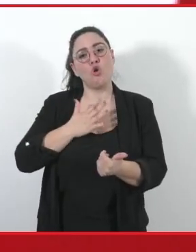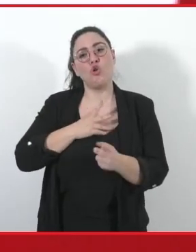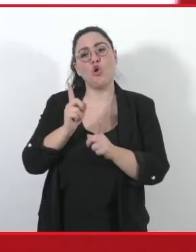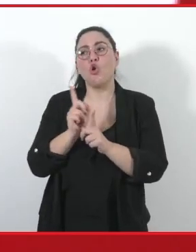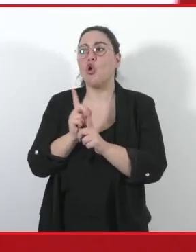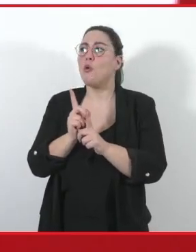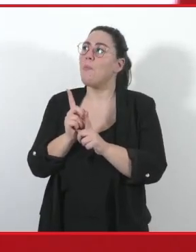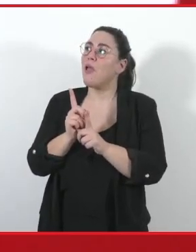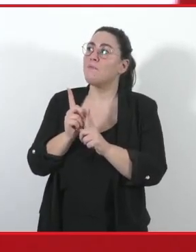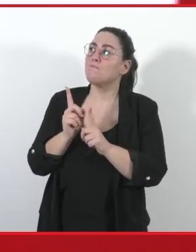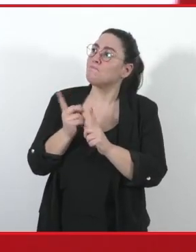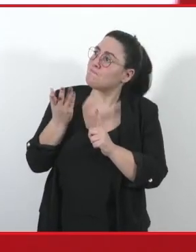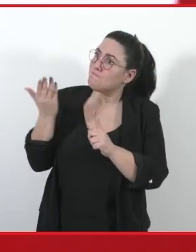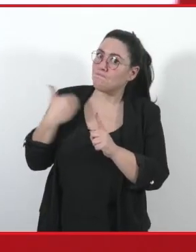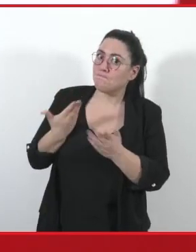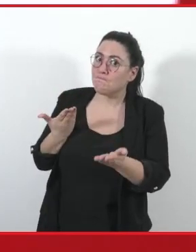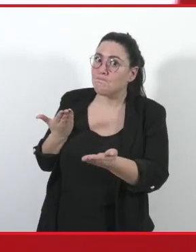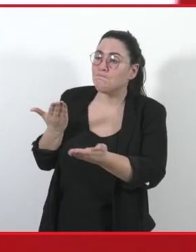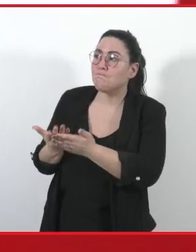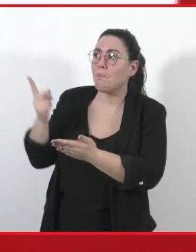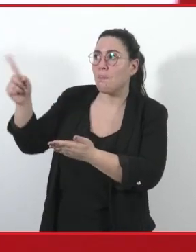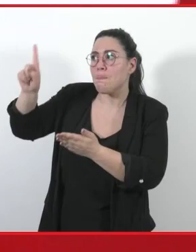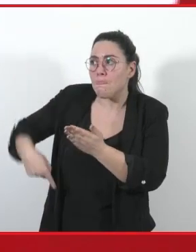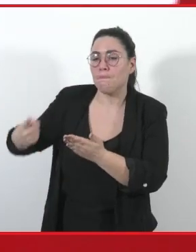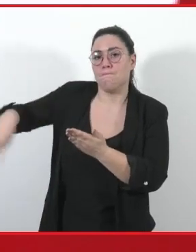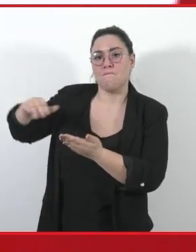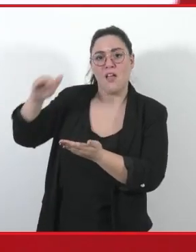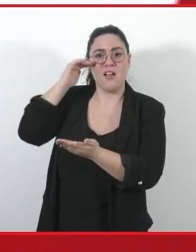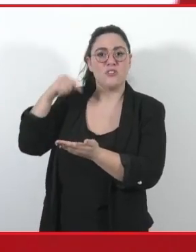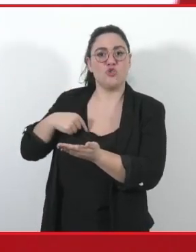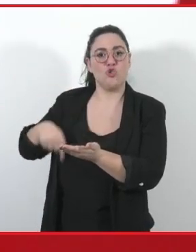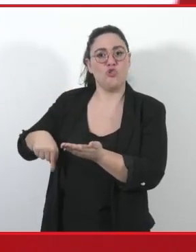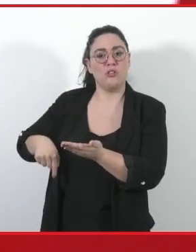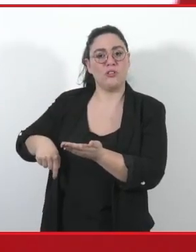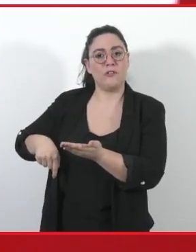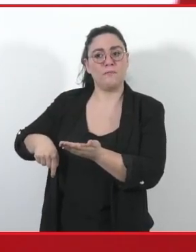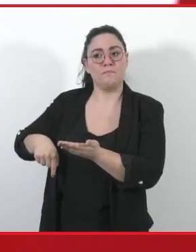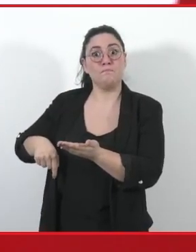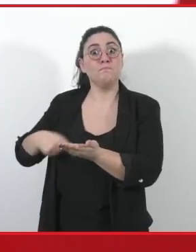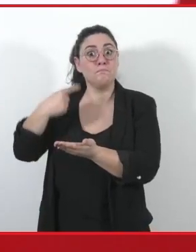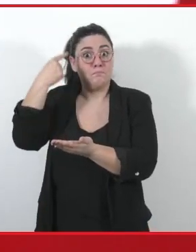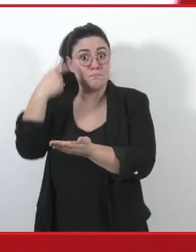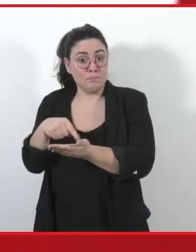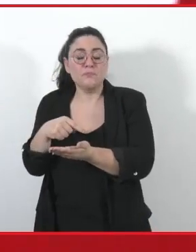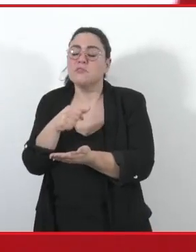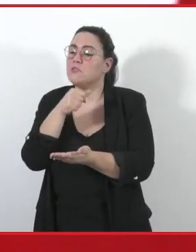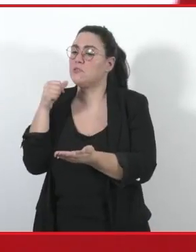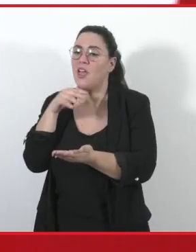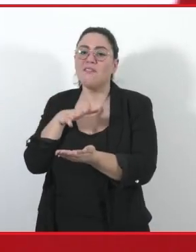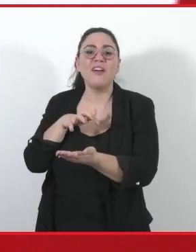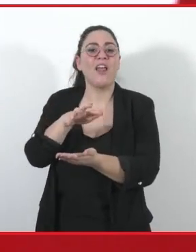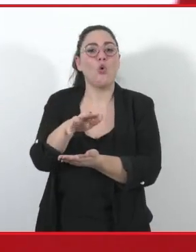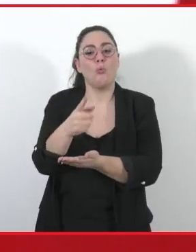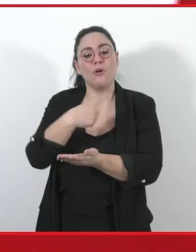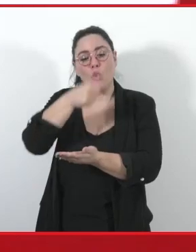proposte e le nostre piattaforme. E da questo discende la necessità di recuperare questo livello di